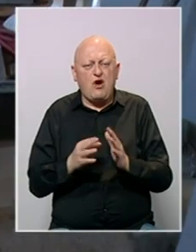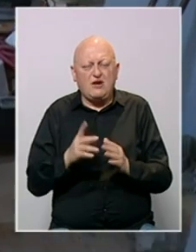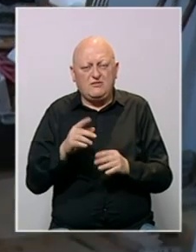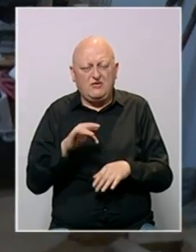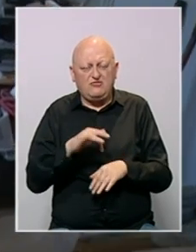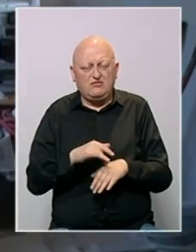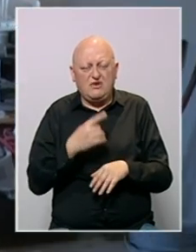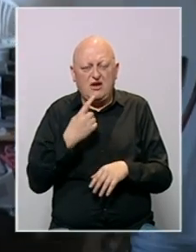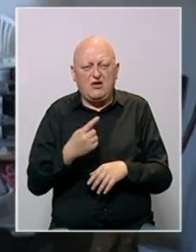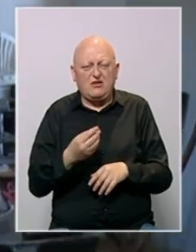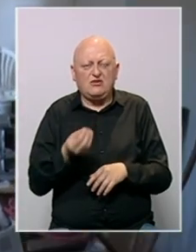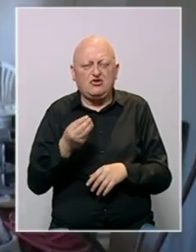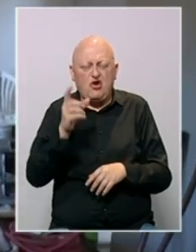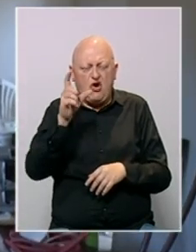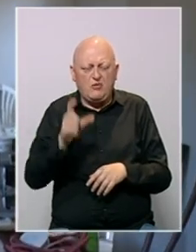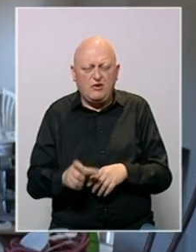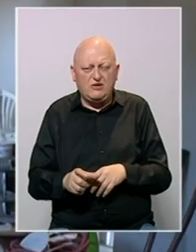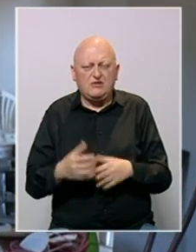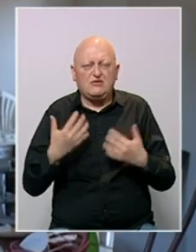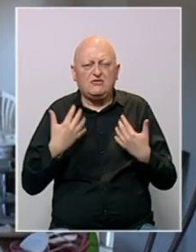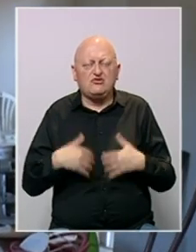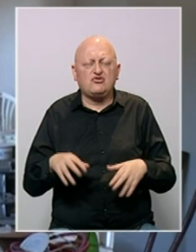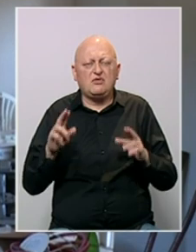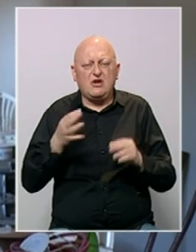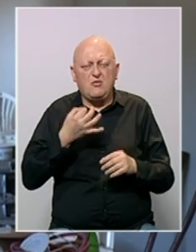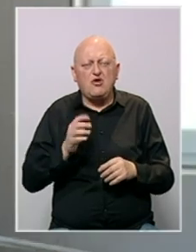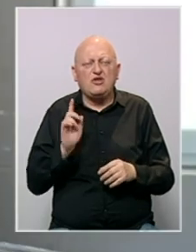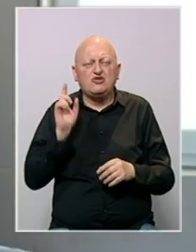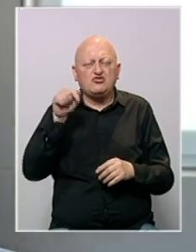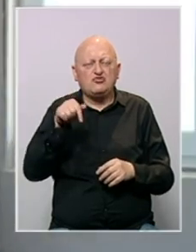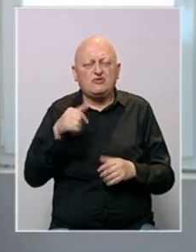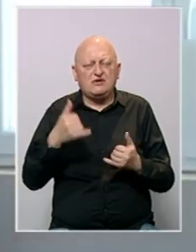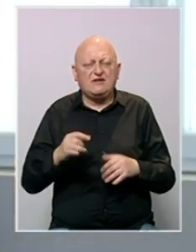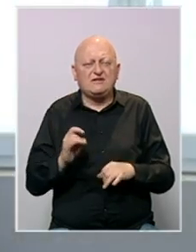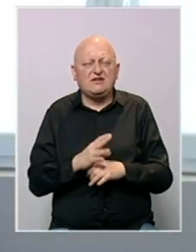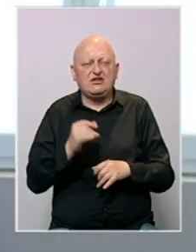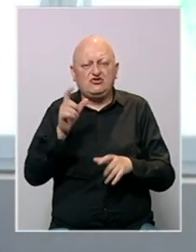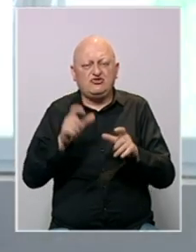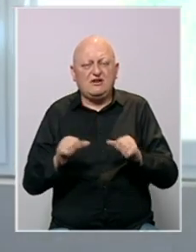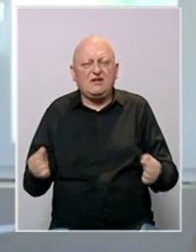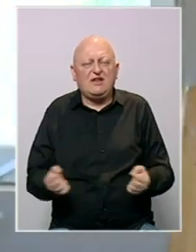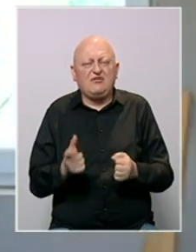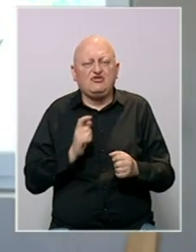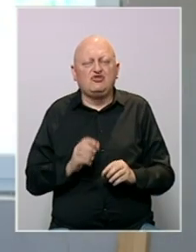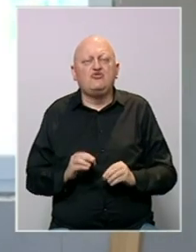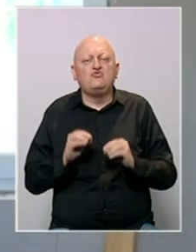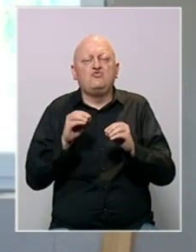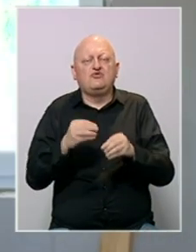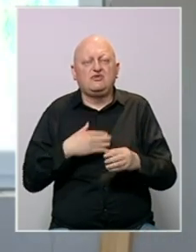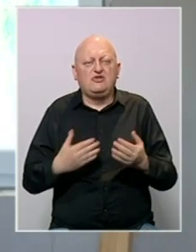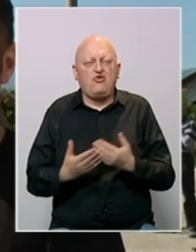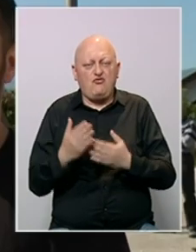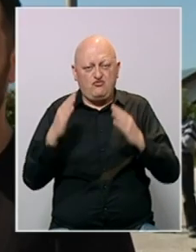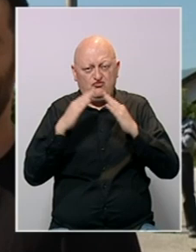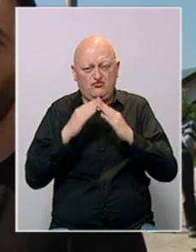njegovom mjestu kažu kako je dobričina i da je bio izgubio nadu u bolje sutra. Danas je sretan čovjek koji jedva čeka da se useli u svoj novi